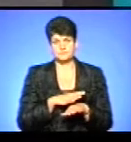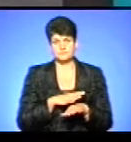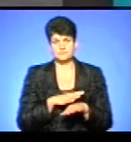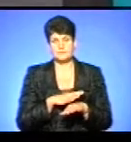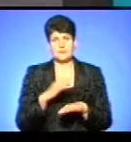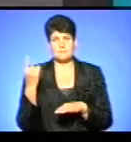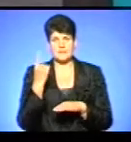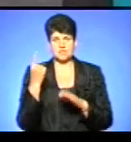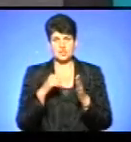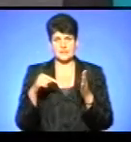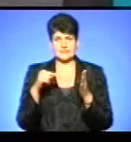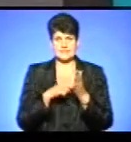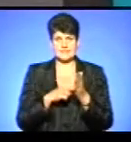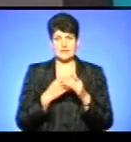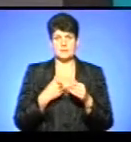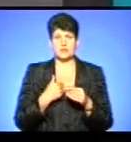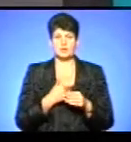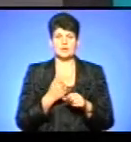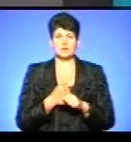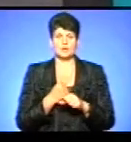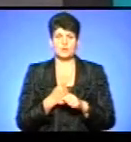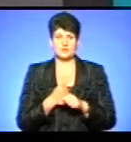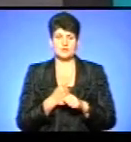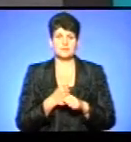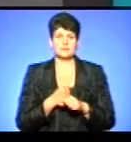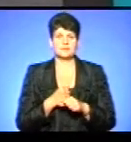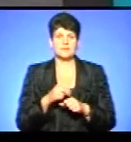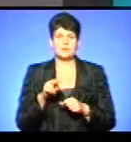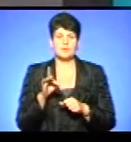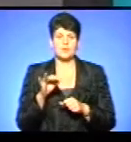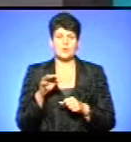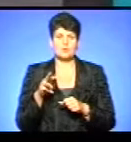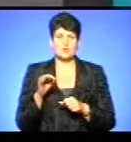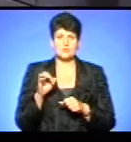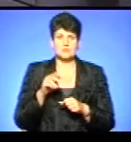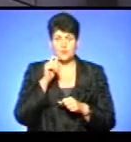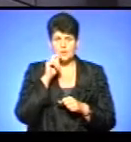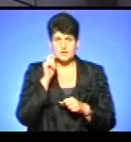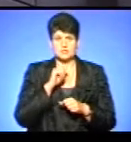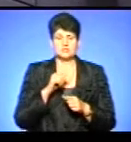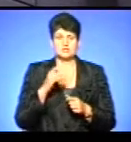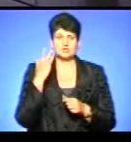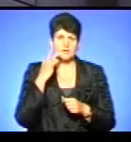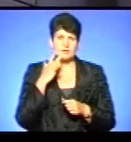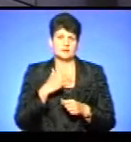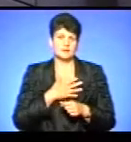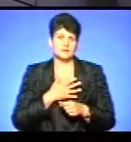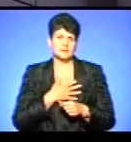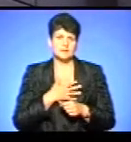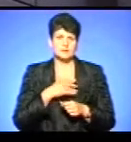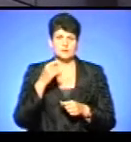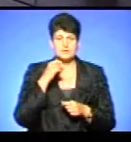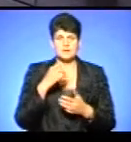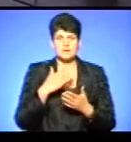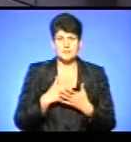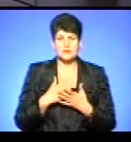Перша ціль – це ми хотіли робити промоцію України. Через те, що Штати, Канада, є багато... Ну, українці, які мають коріння